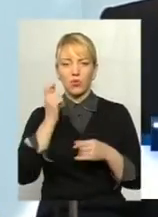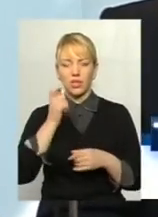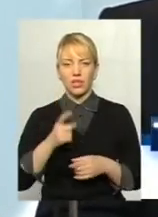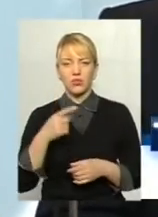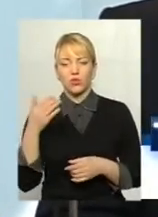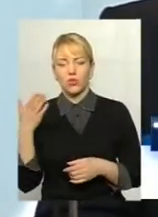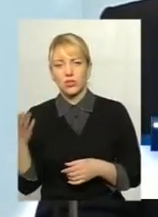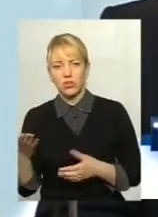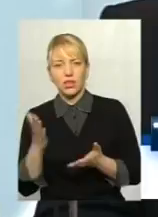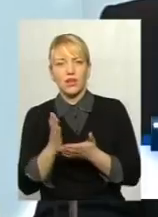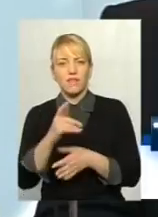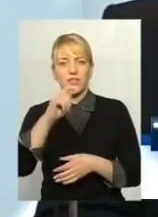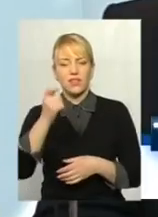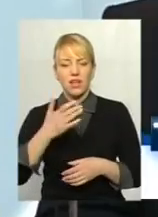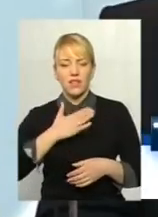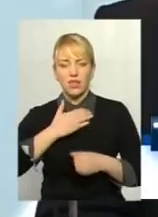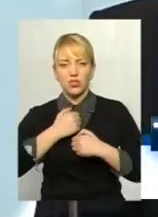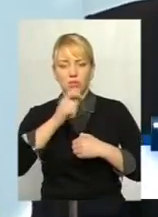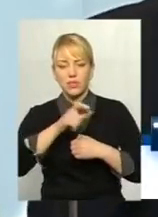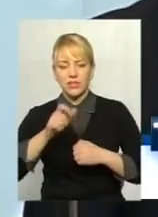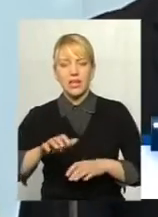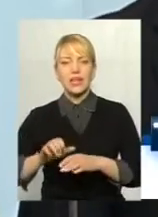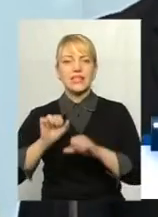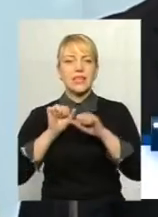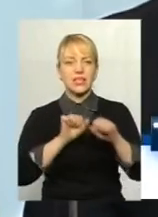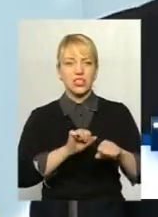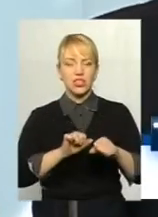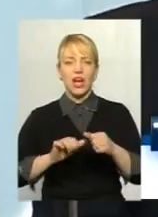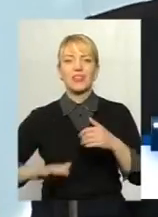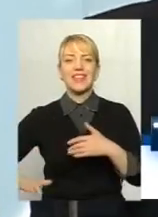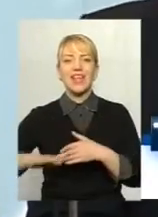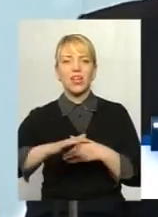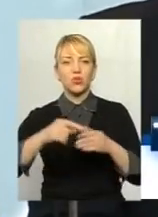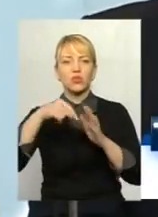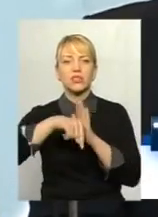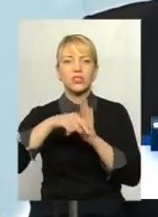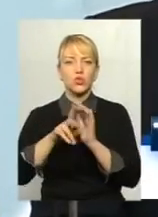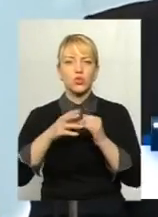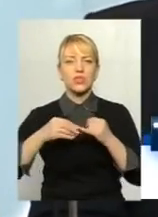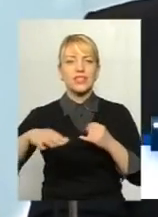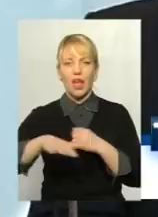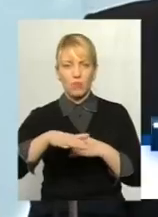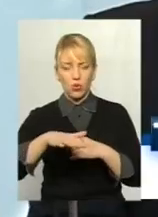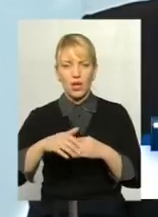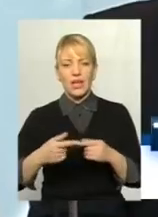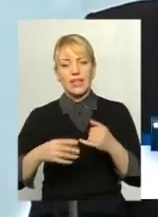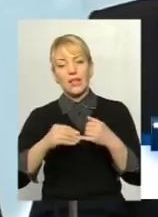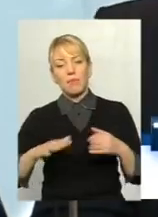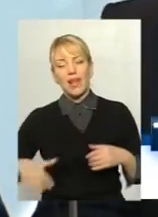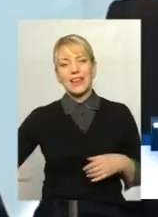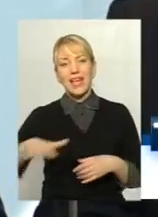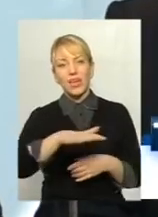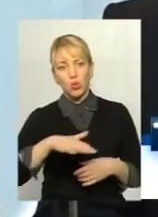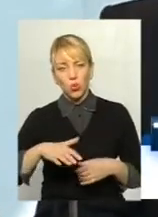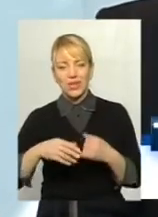Наші бійці захищають її територію. А знову ж таки землю. Бо земля може бути в трьох вимірях. Земля як територія, земля